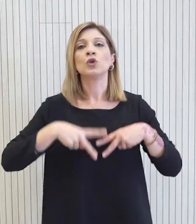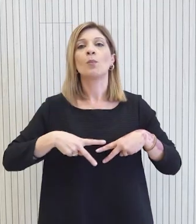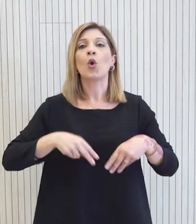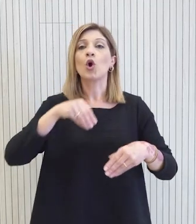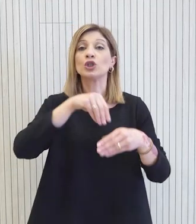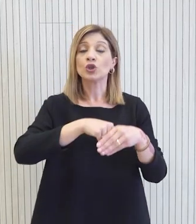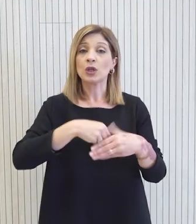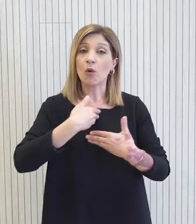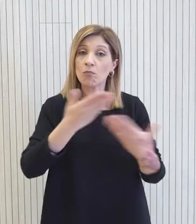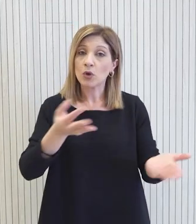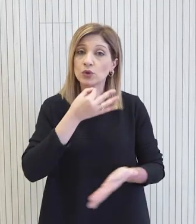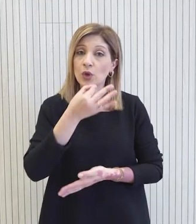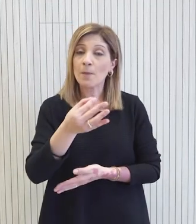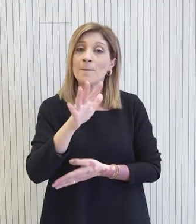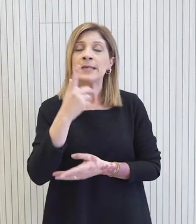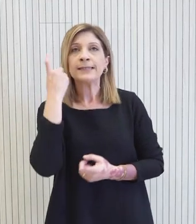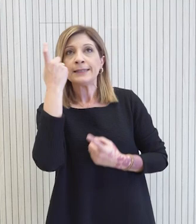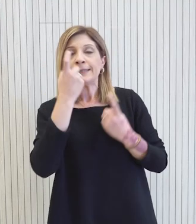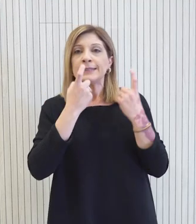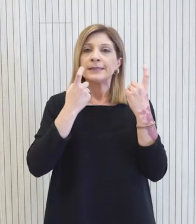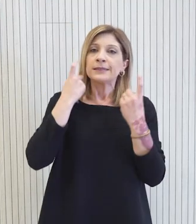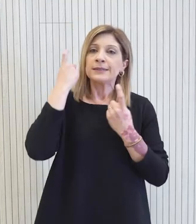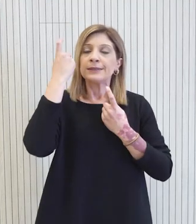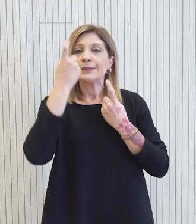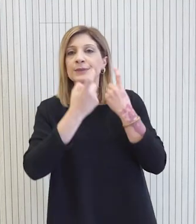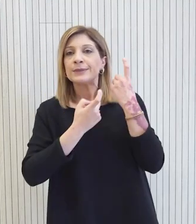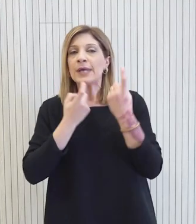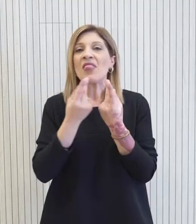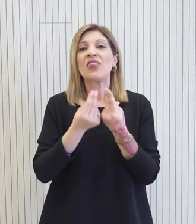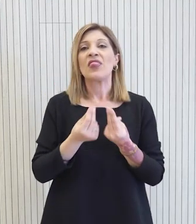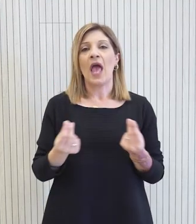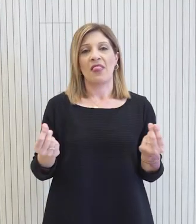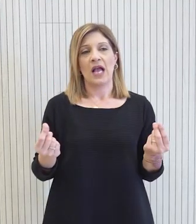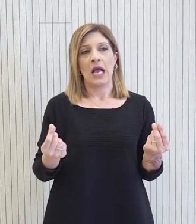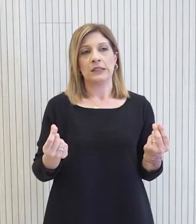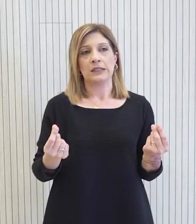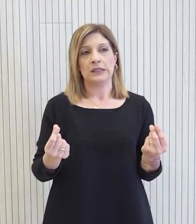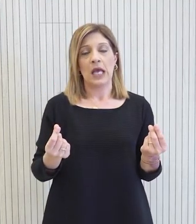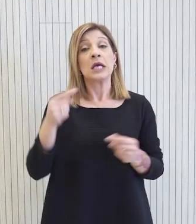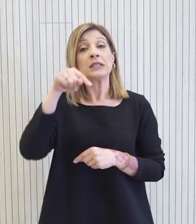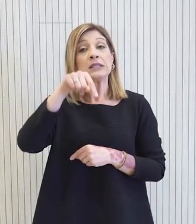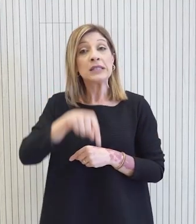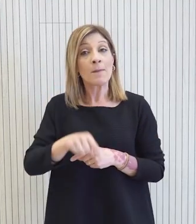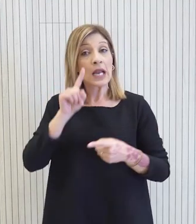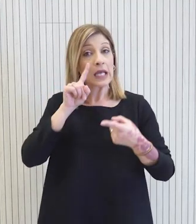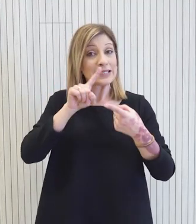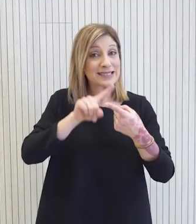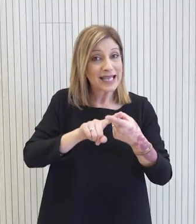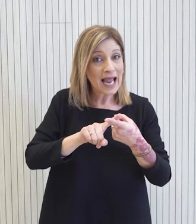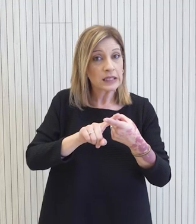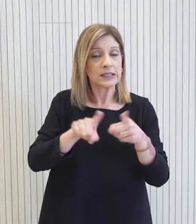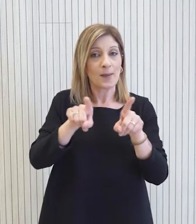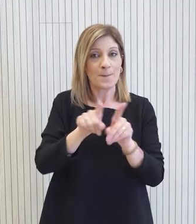Εσοτερικών ότι υπάρχει έντονος προβληματισμός για τη διαδικασία. Μετά από τη σημερινή συνάντηση στη